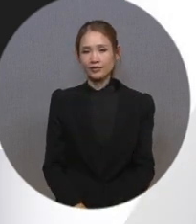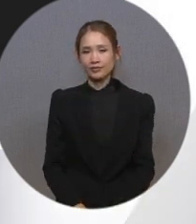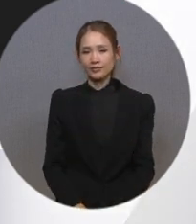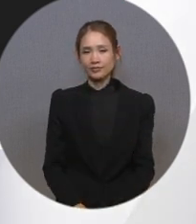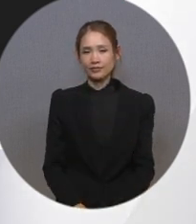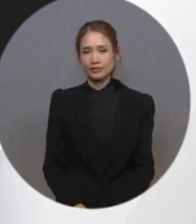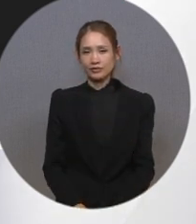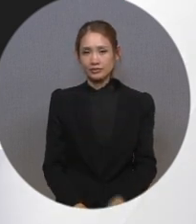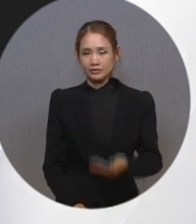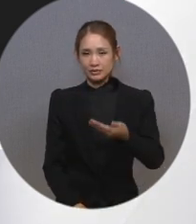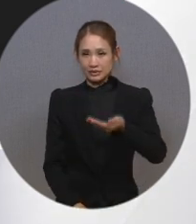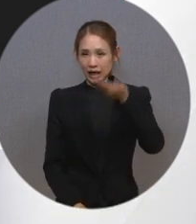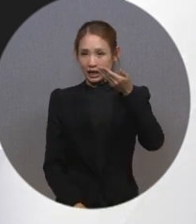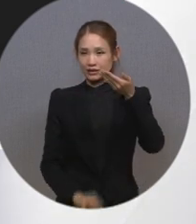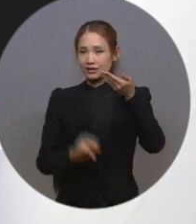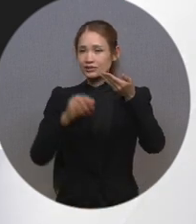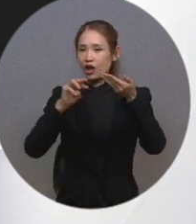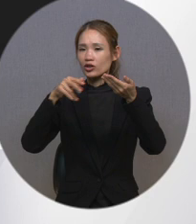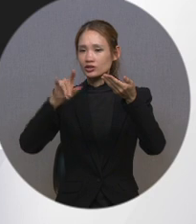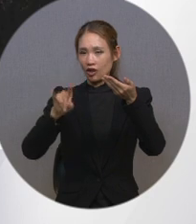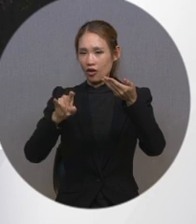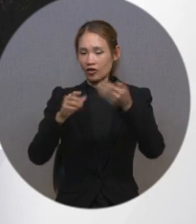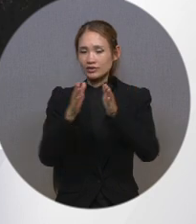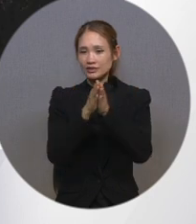상단 설정 메뉴에 진입합니다.